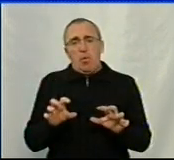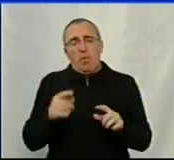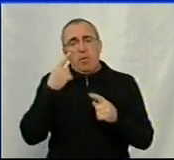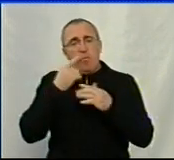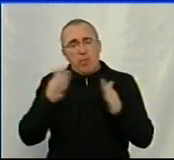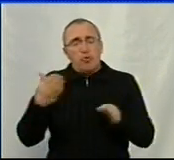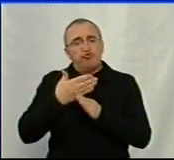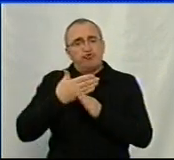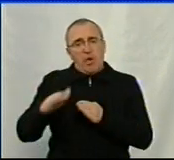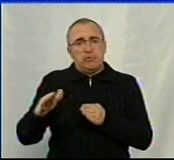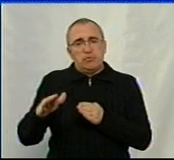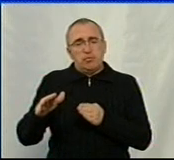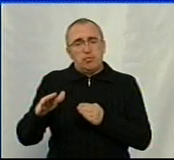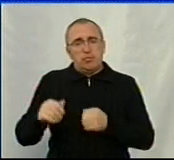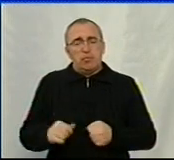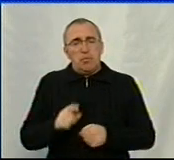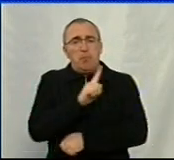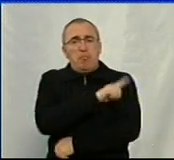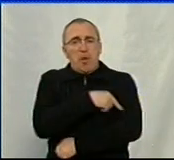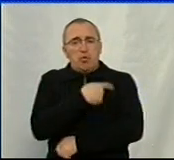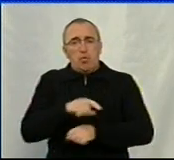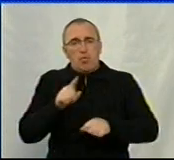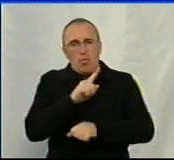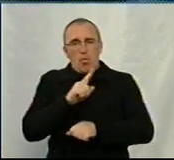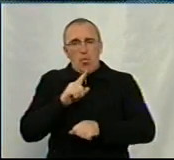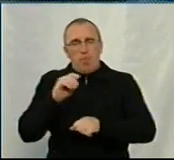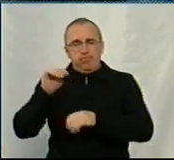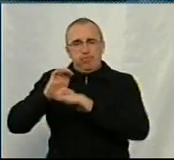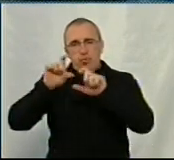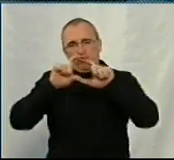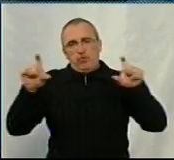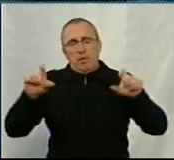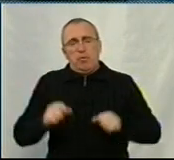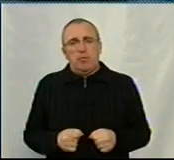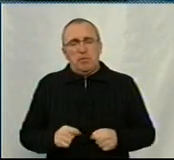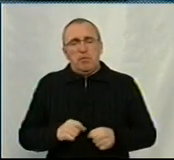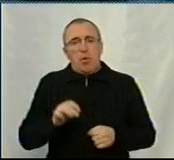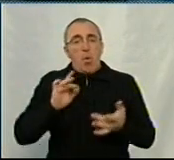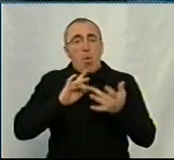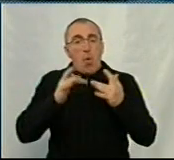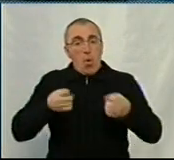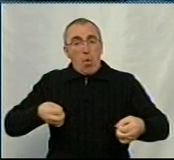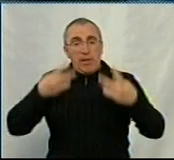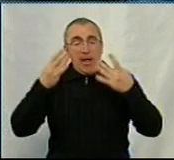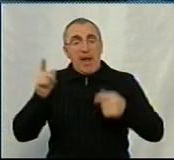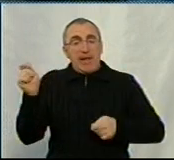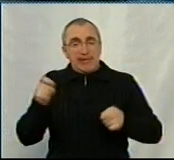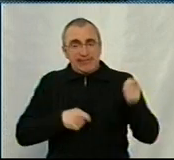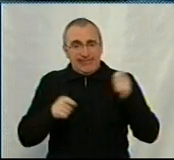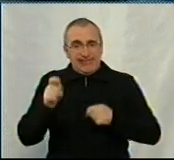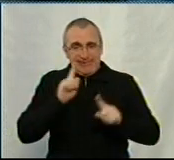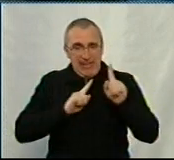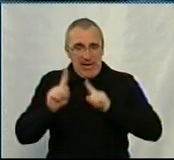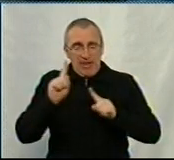більшу частку медичного бюджету. Зважаючи на те, що онлайн-сесія означає фактично